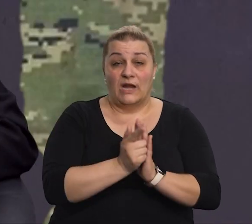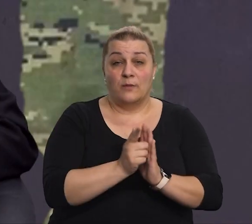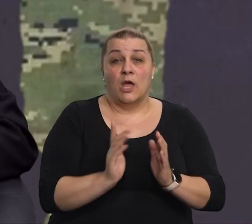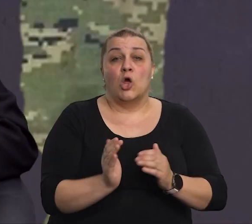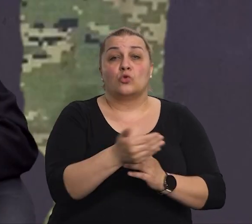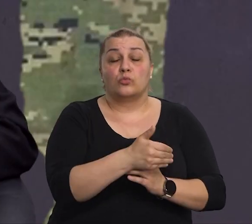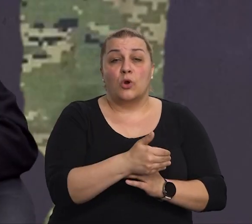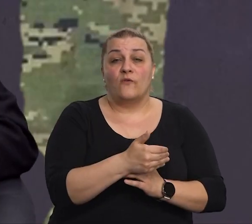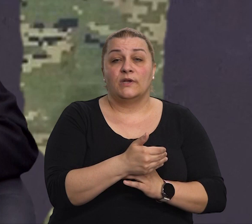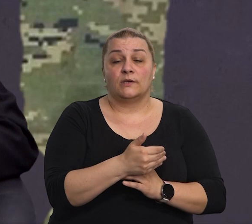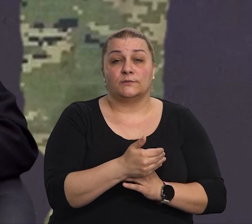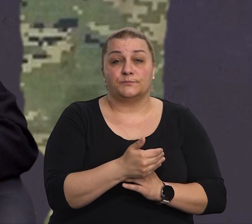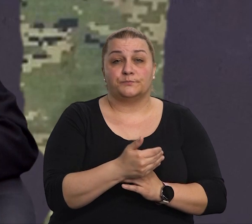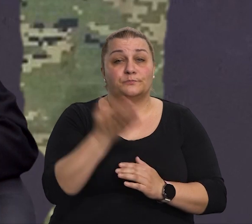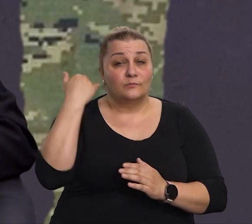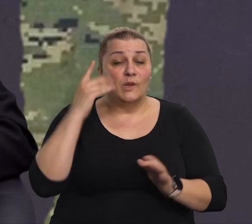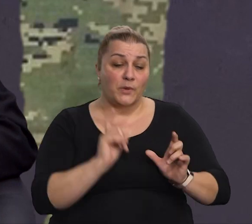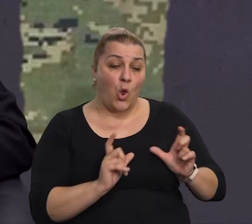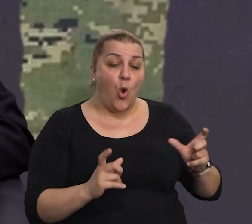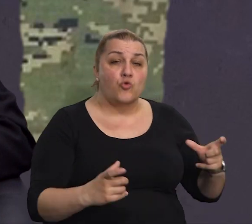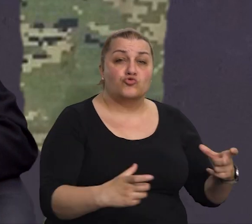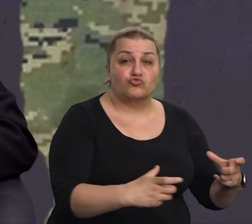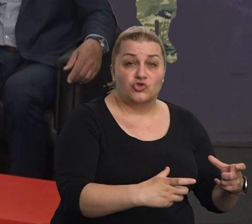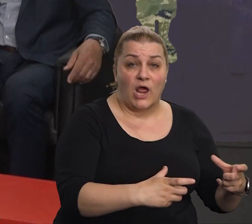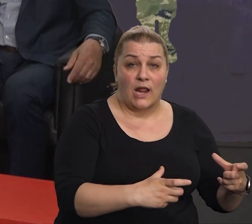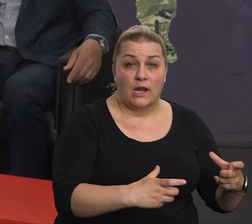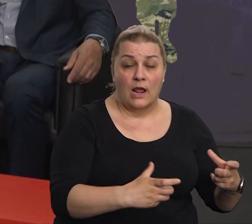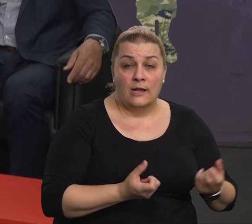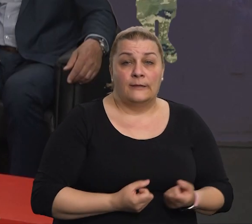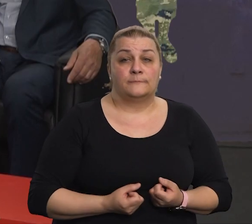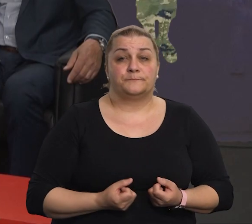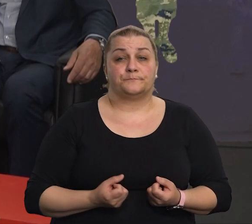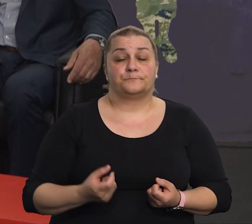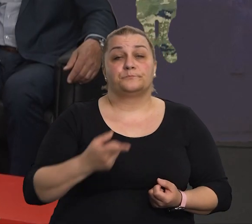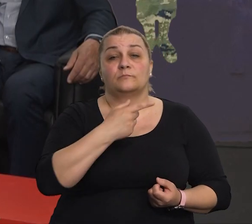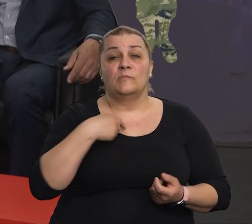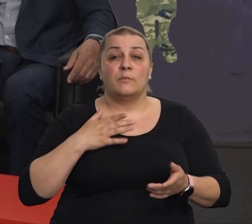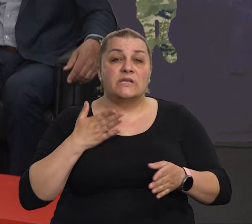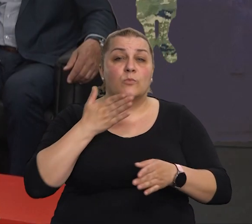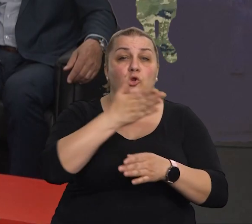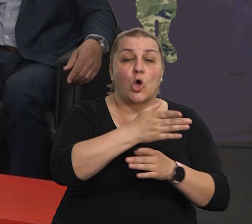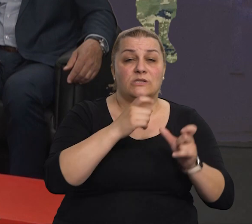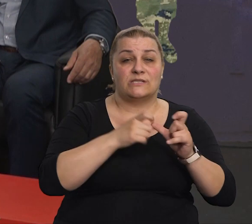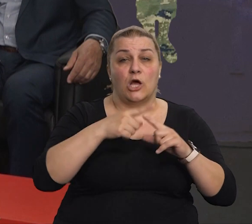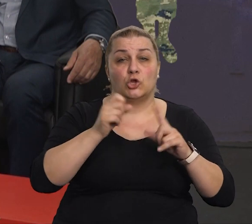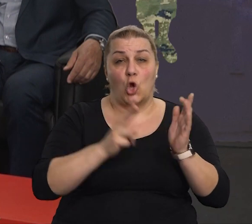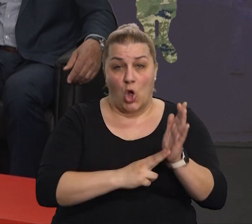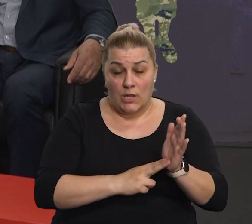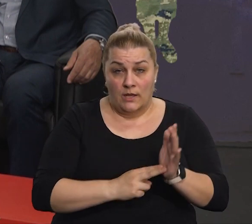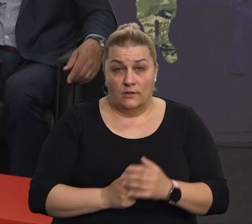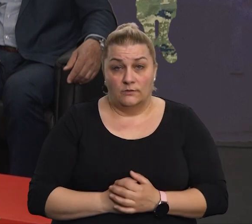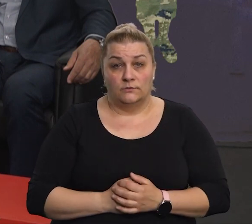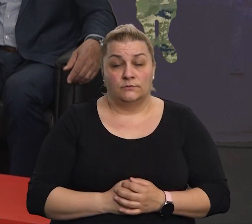okružen, tada smo, išli smo do Stona. Od Stona smo išli